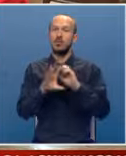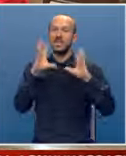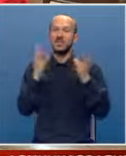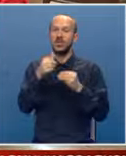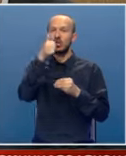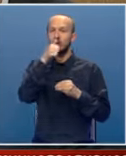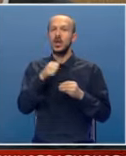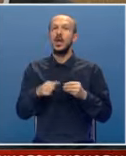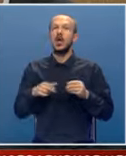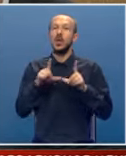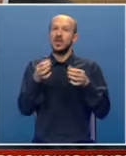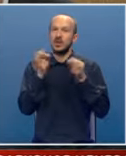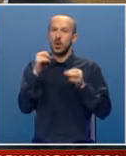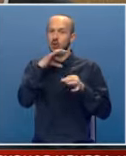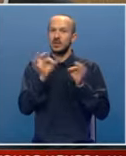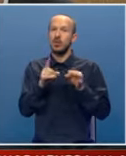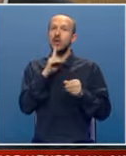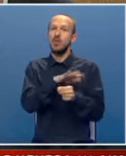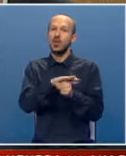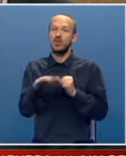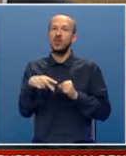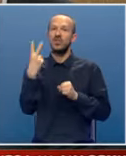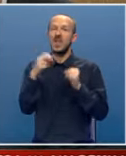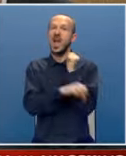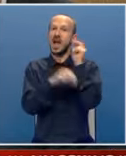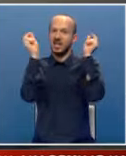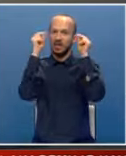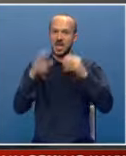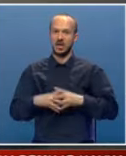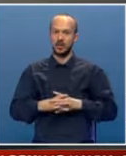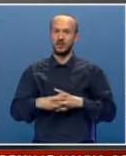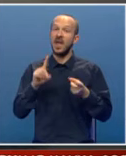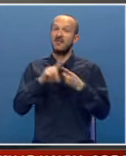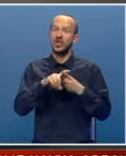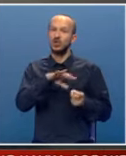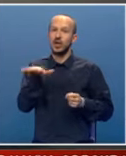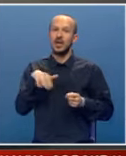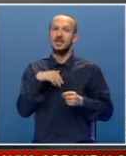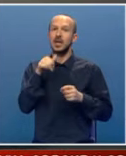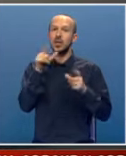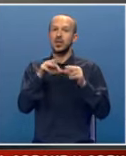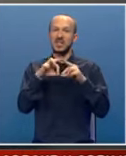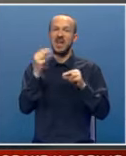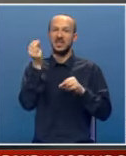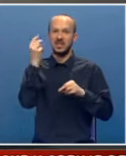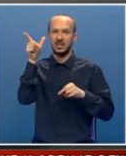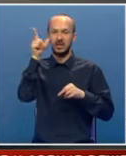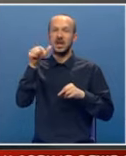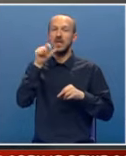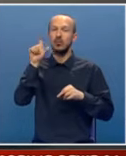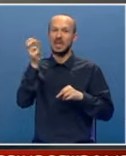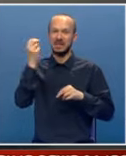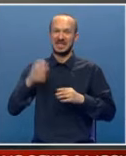ono što je progresivno u sistemu koje pokrivaju dvije akademije. Veže nas i Ustav Srbije, Ustav